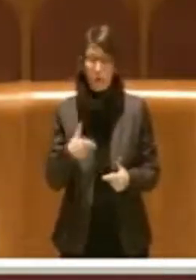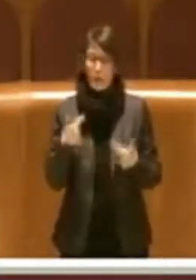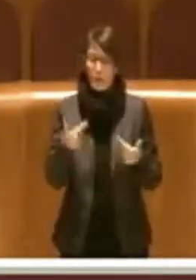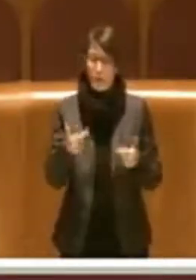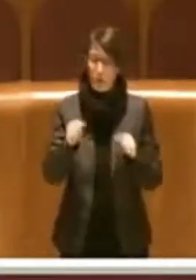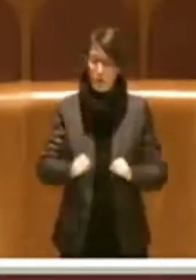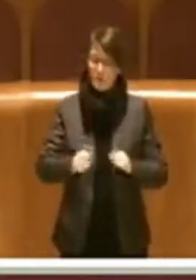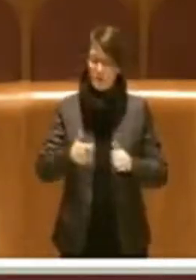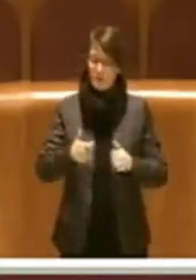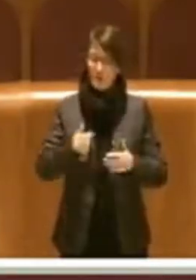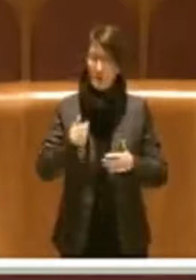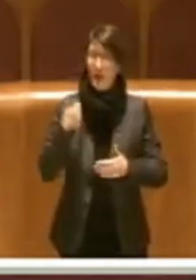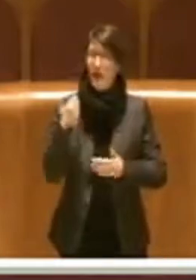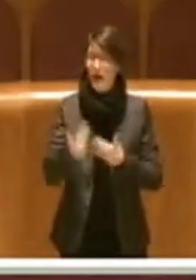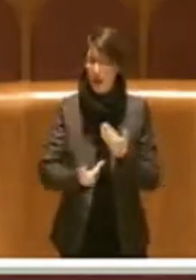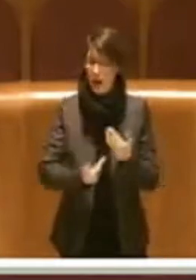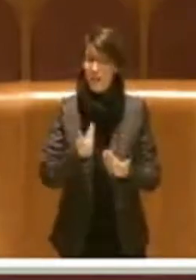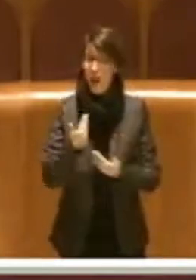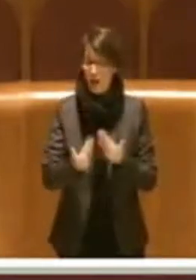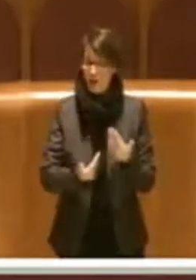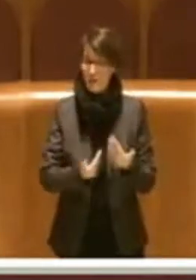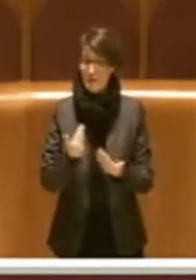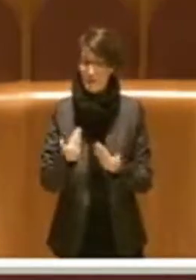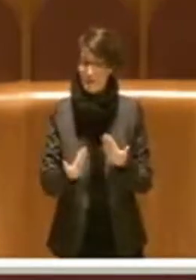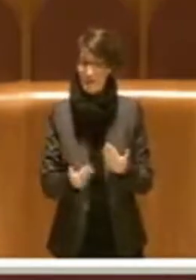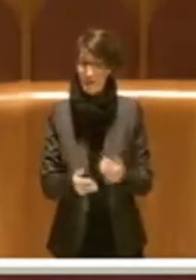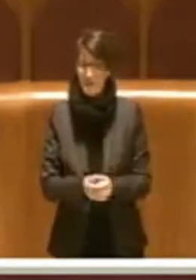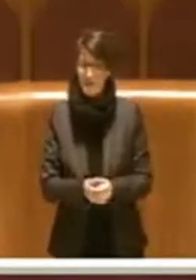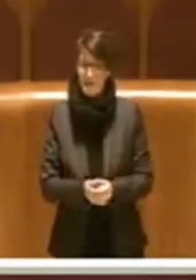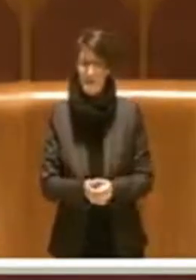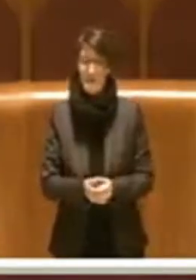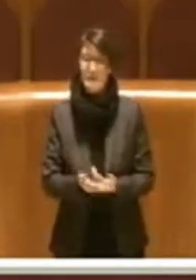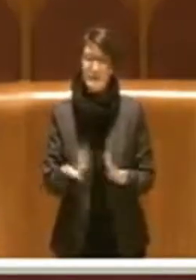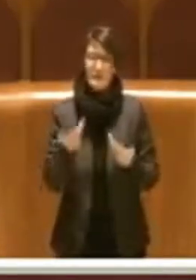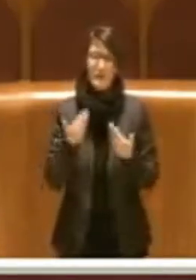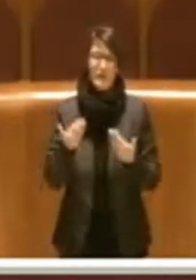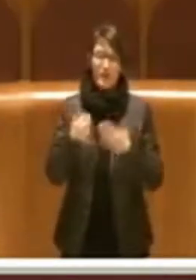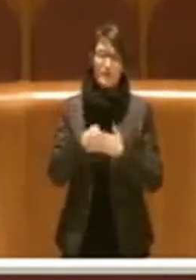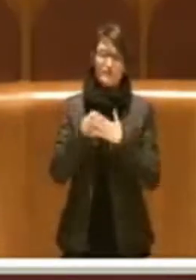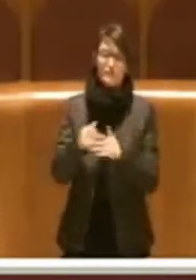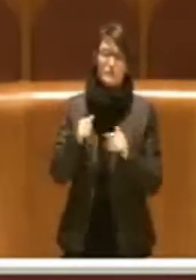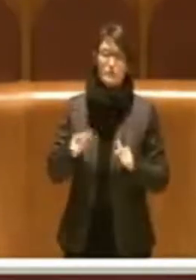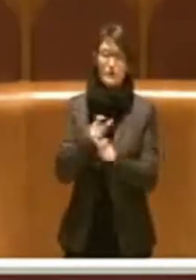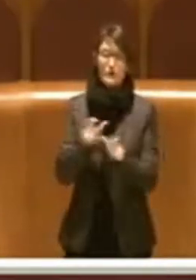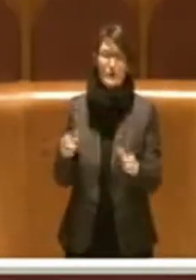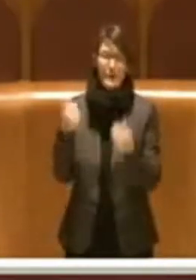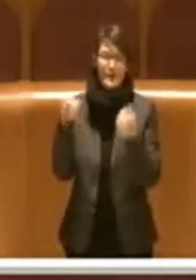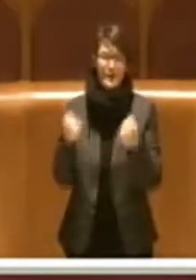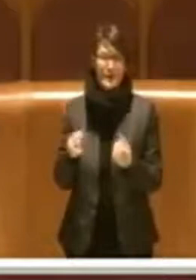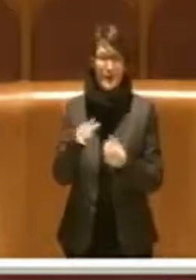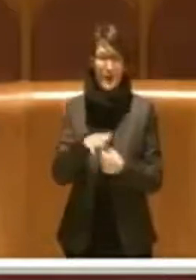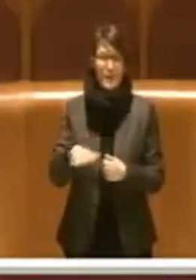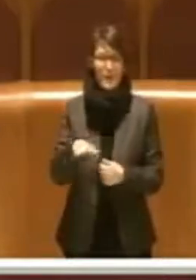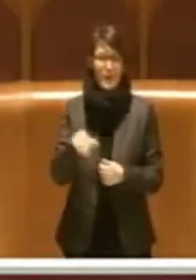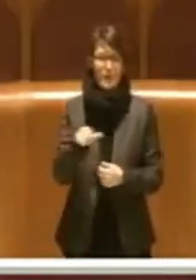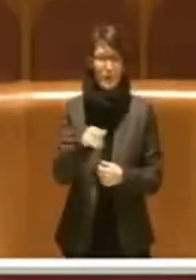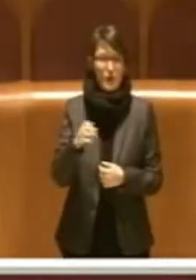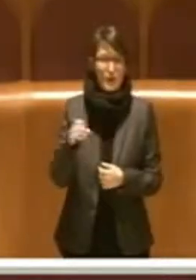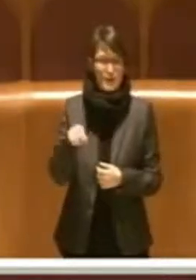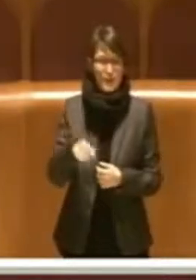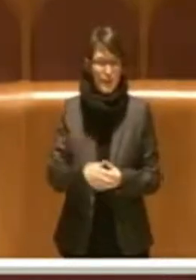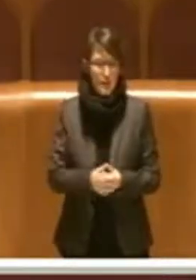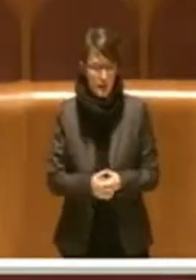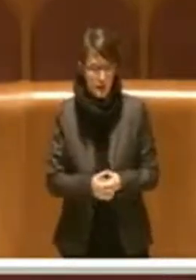stato portato a termine in favore di tutti i cittadini di Selva Candida. Confermo che